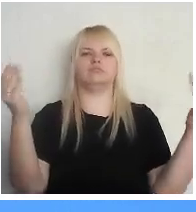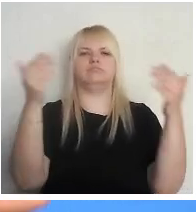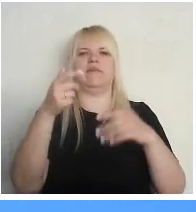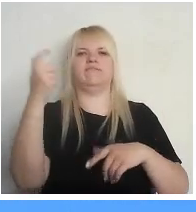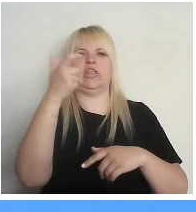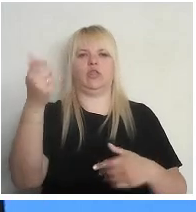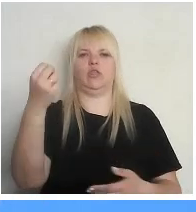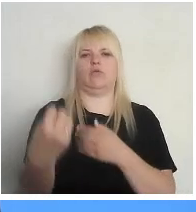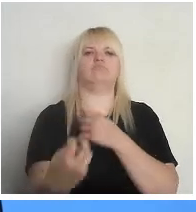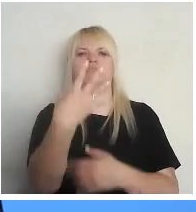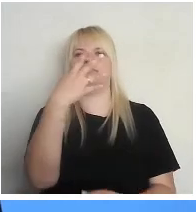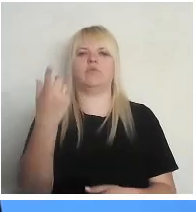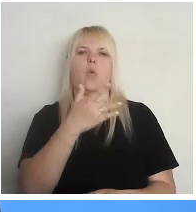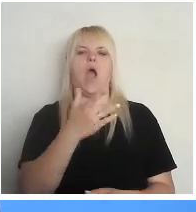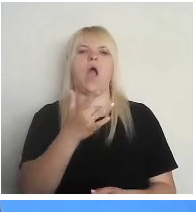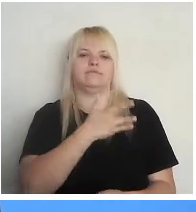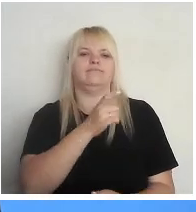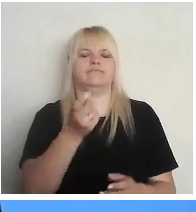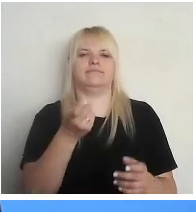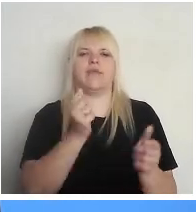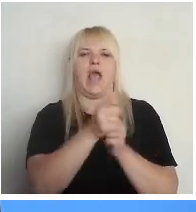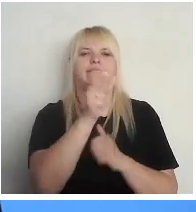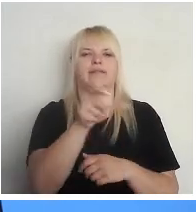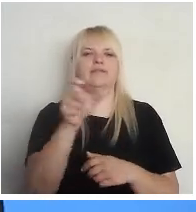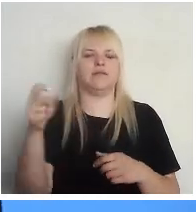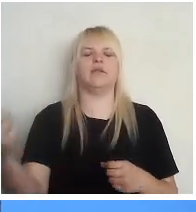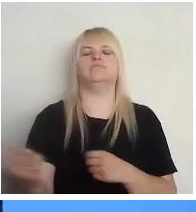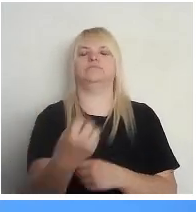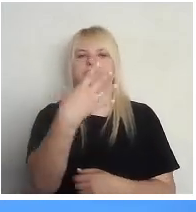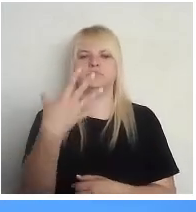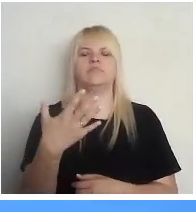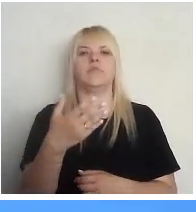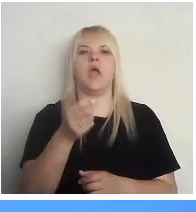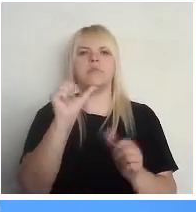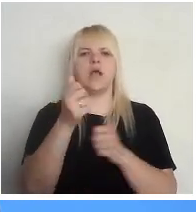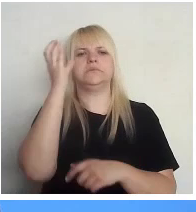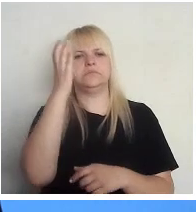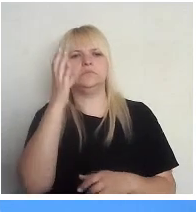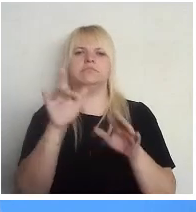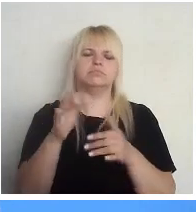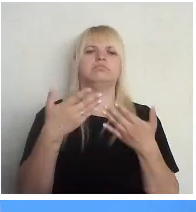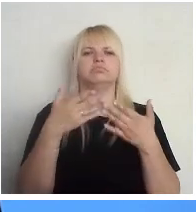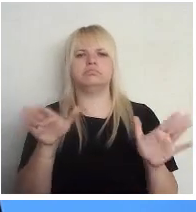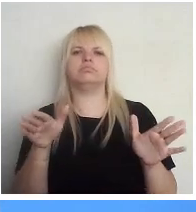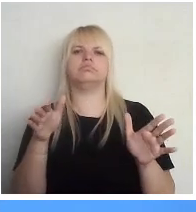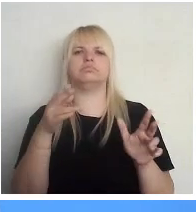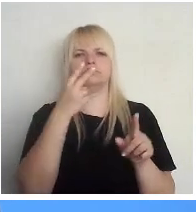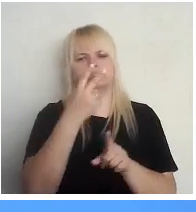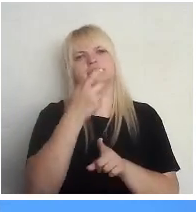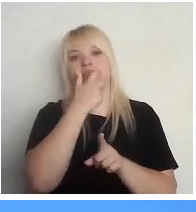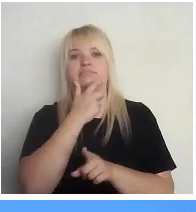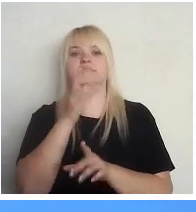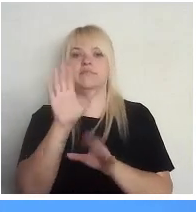kandidātiem, kas ir domāts tieši jums. Jūs varat ar to mārslīgo intelektu, kuram ir